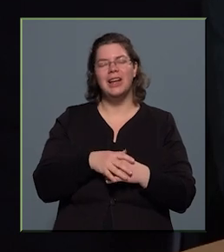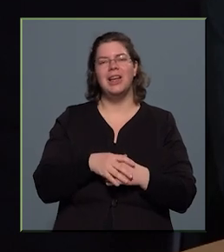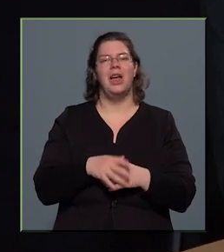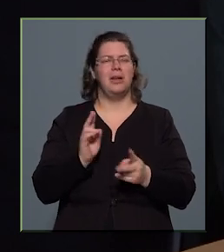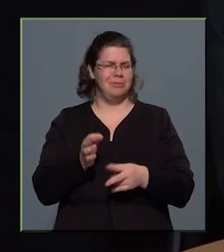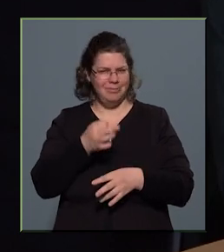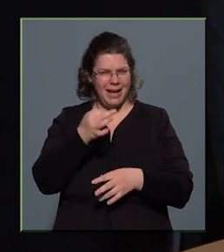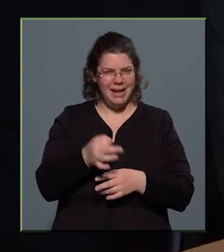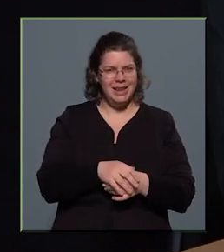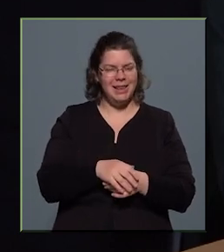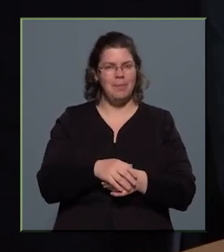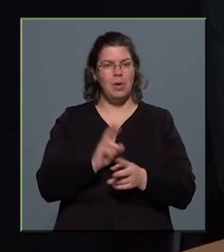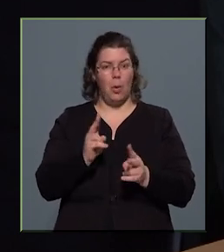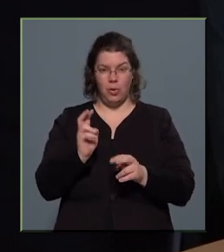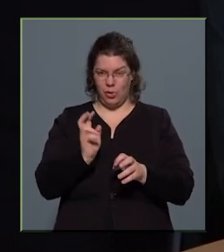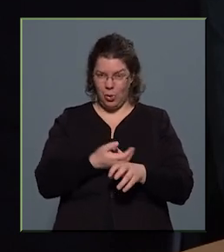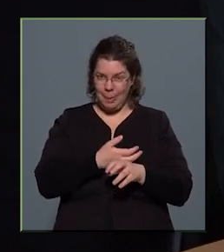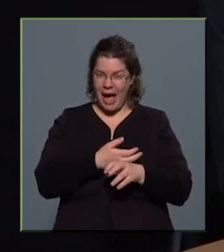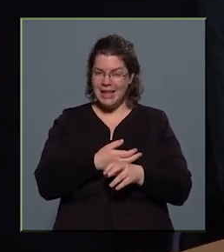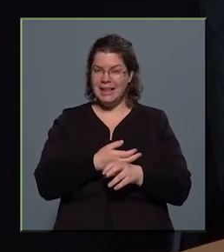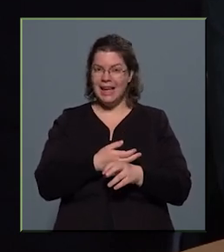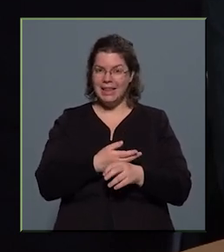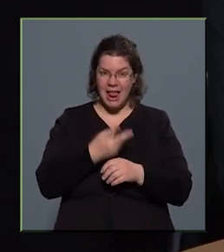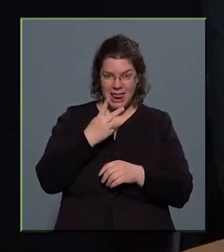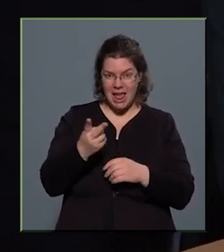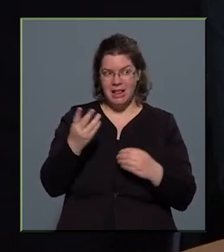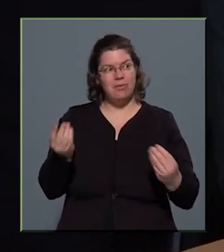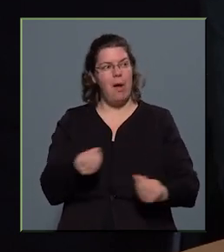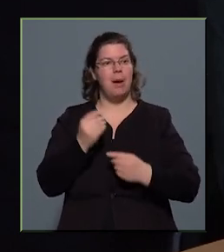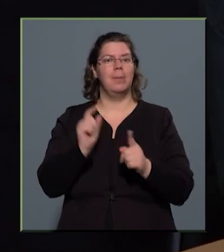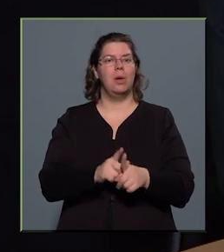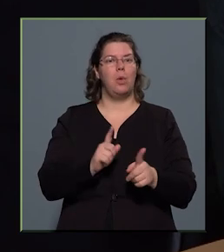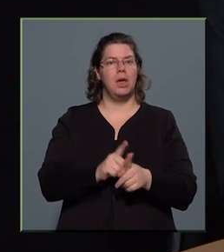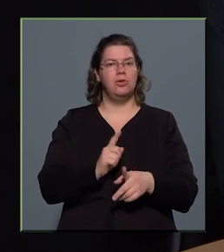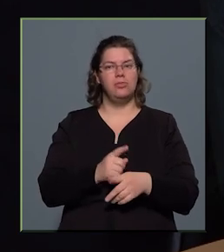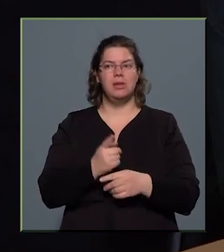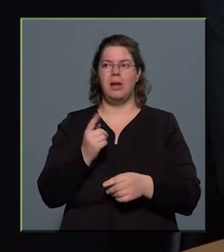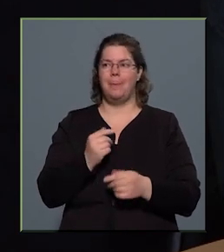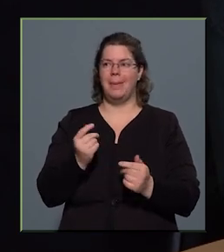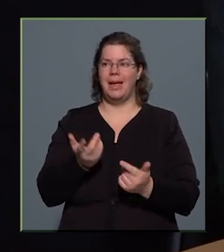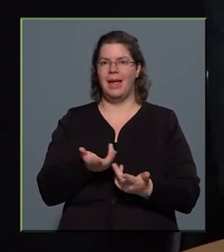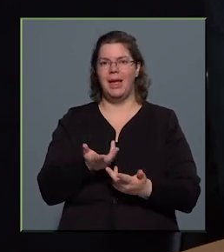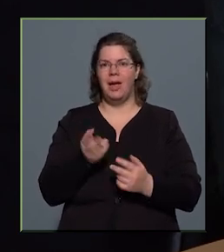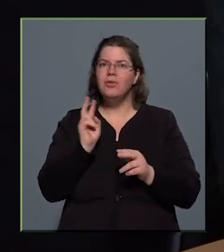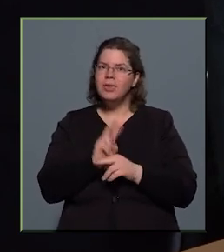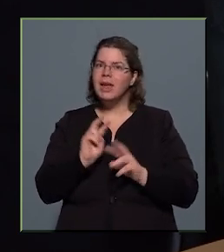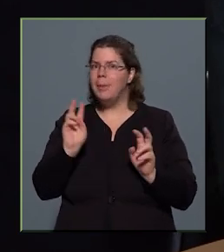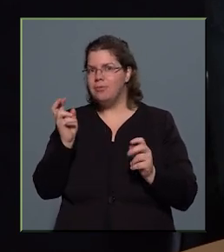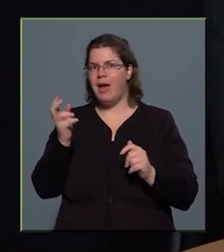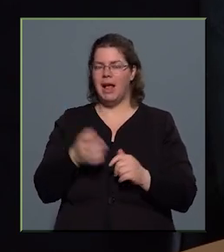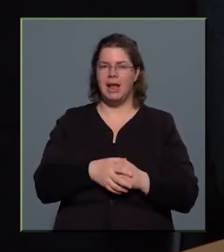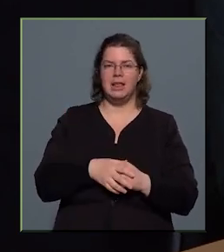azért hadd kérdezem meg, hogy kőbányán látsz-e valami olyasmit, ami felkeltette a figyelmedet,